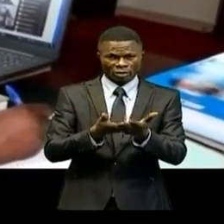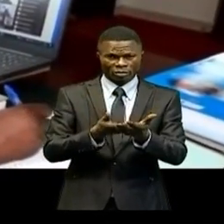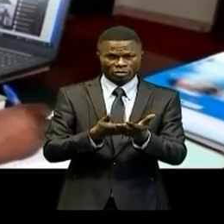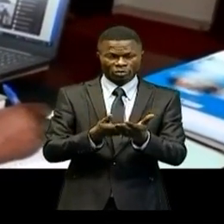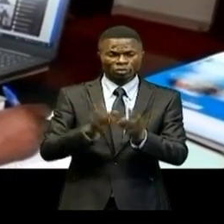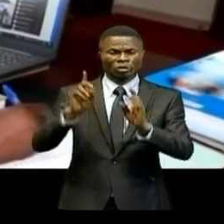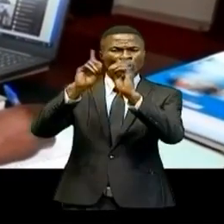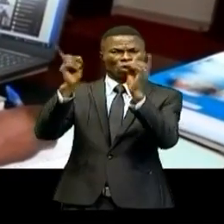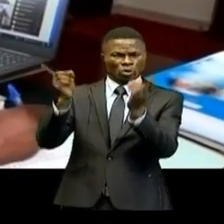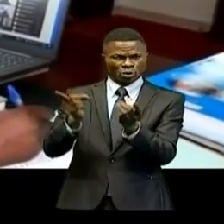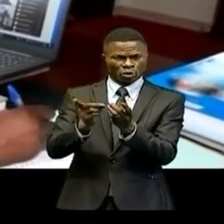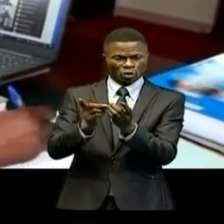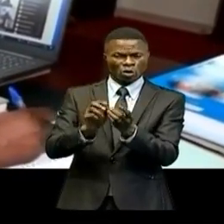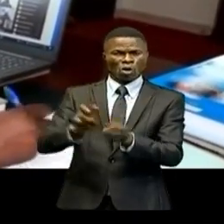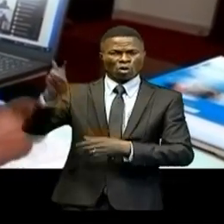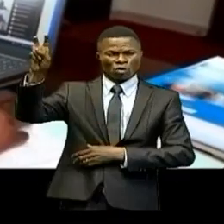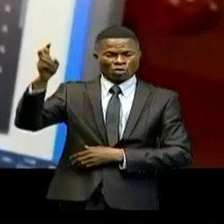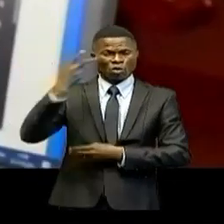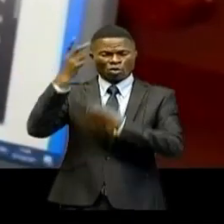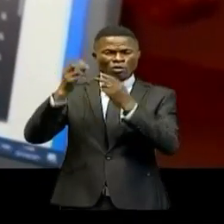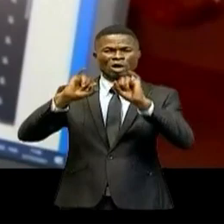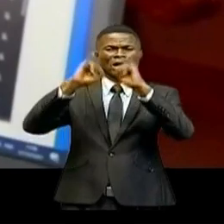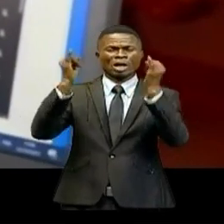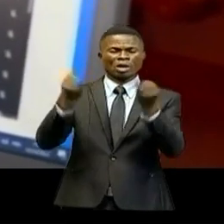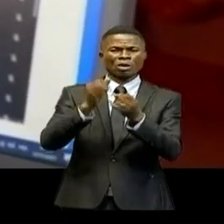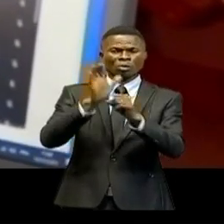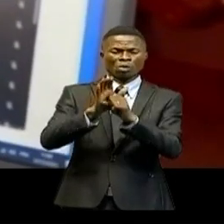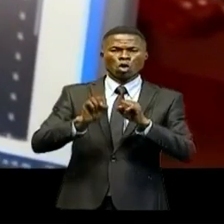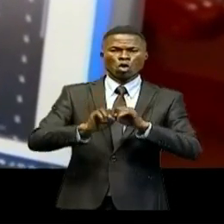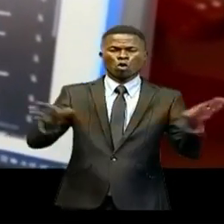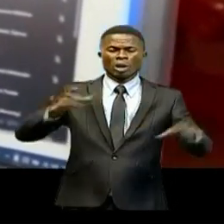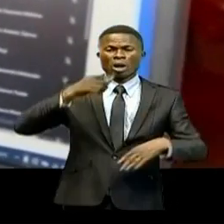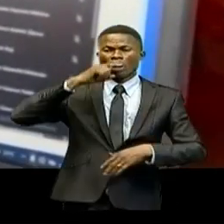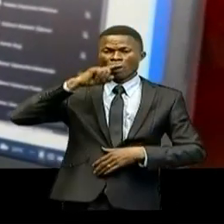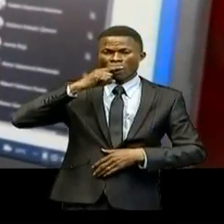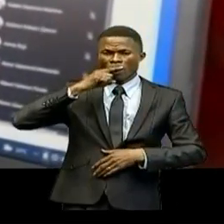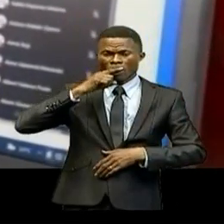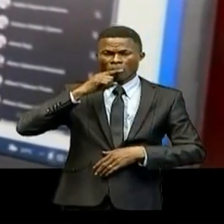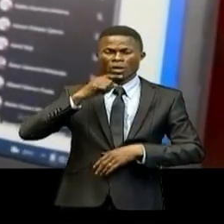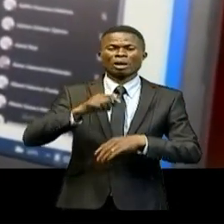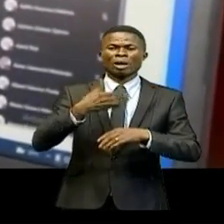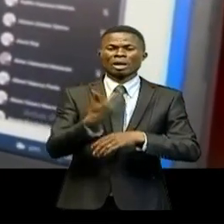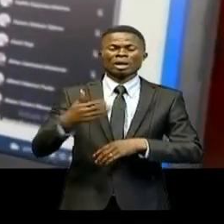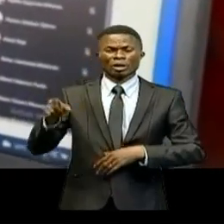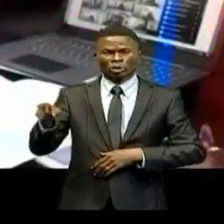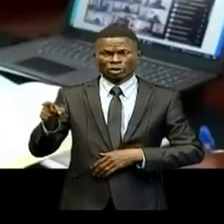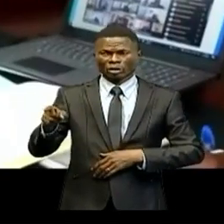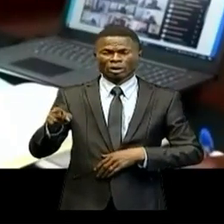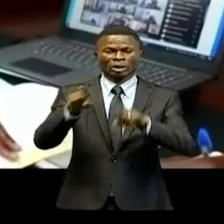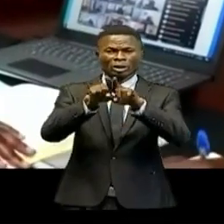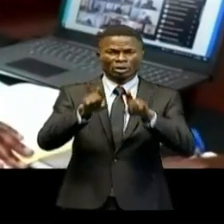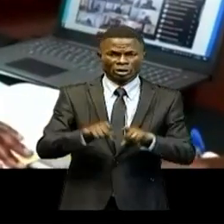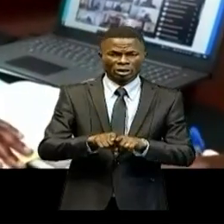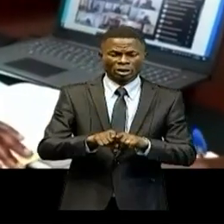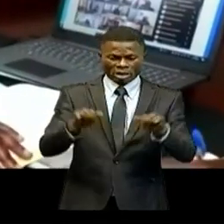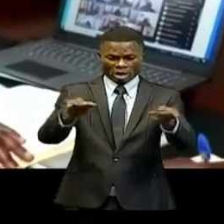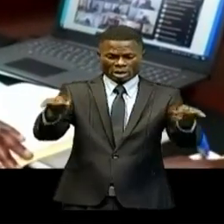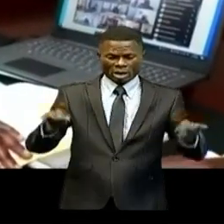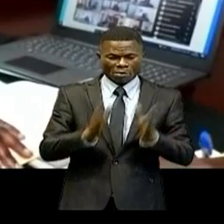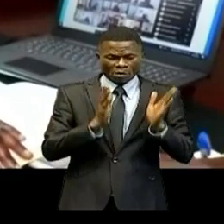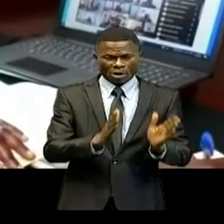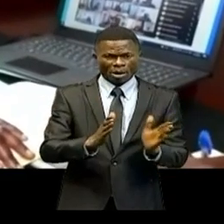délégation a visité une grande usine de production d'huile de palme et de biodiesel ainsi que le terrain de